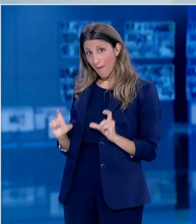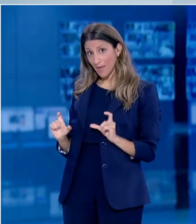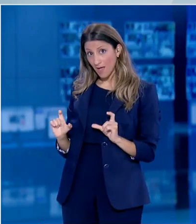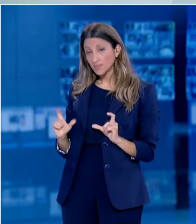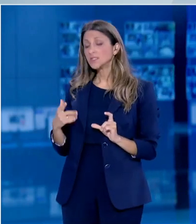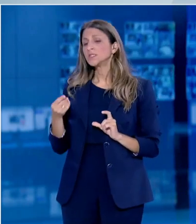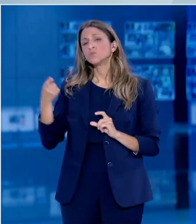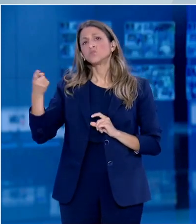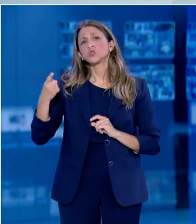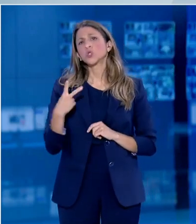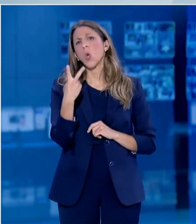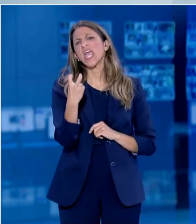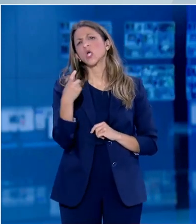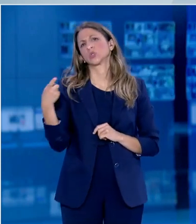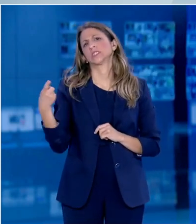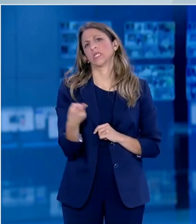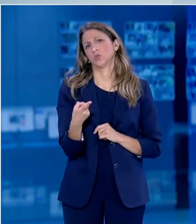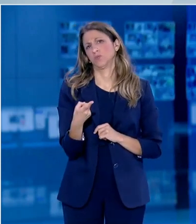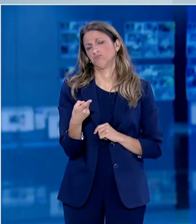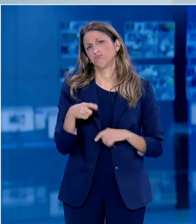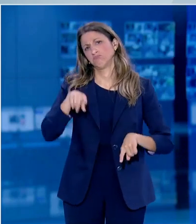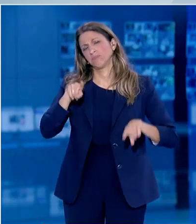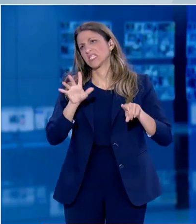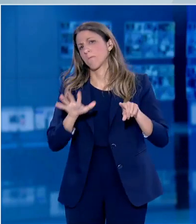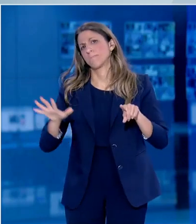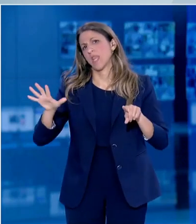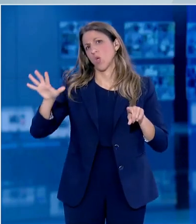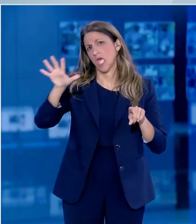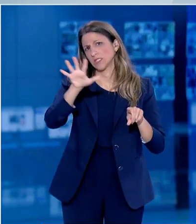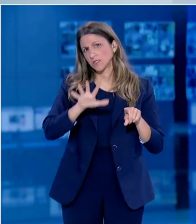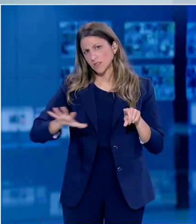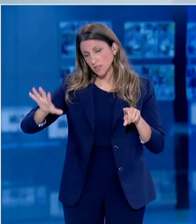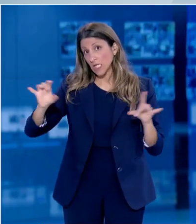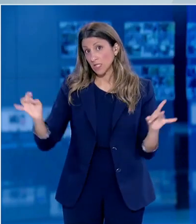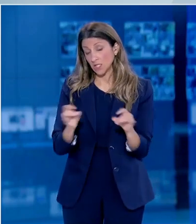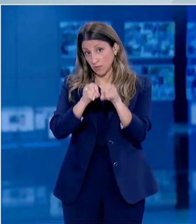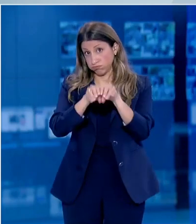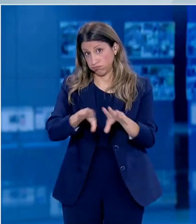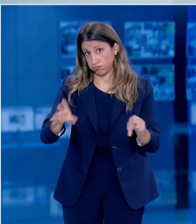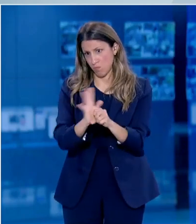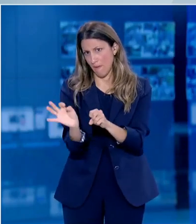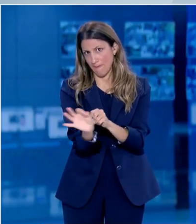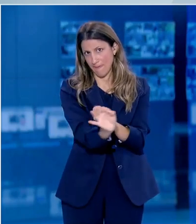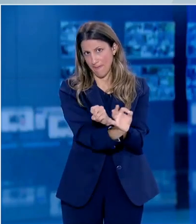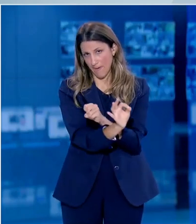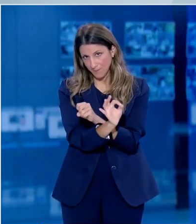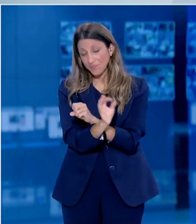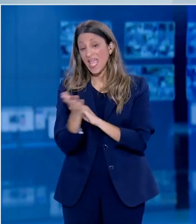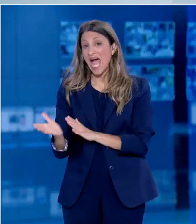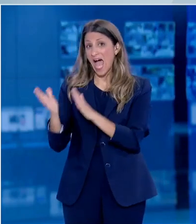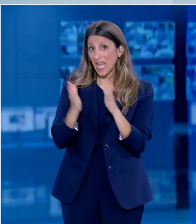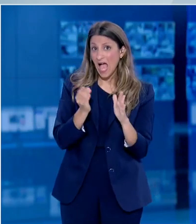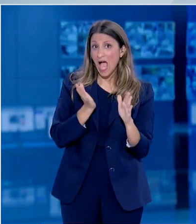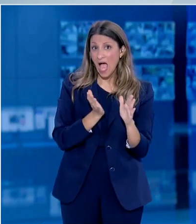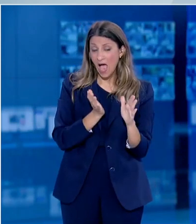καλύτερη ποσοστά 20% σε κάποιες μεμονωμένες γεωγραφικές περιοχές χωρών με μεγάλη εξάπλωση της γνώσου ενώ στις περισσότερες χώρες του κόσμου